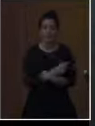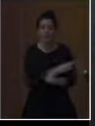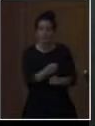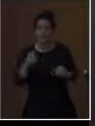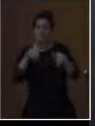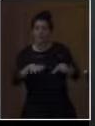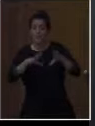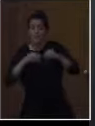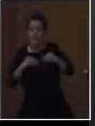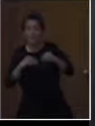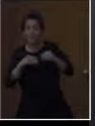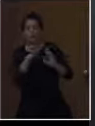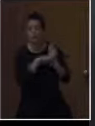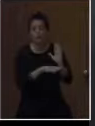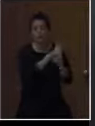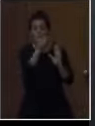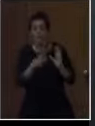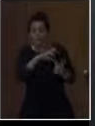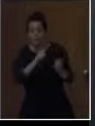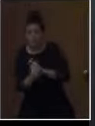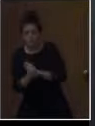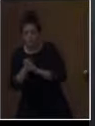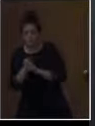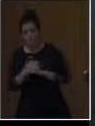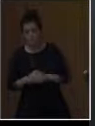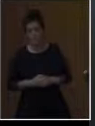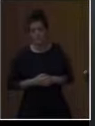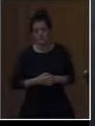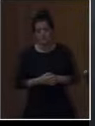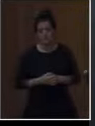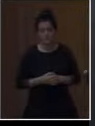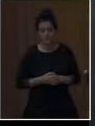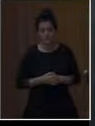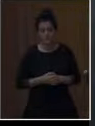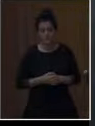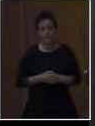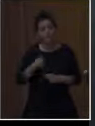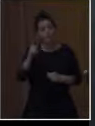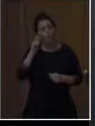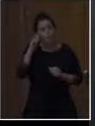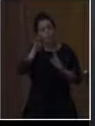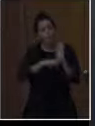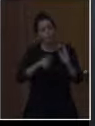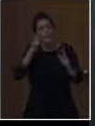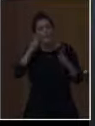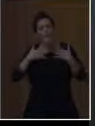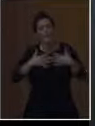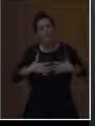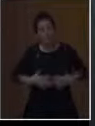φέρει αποτελέσματα, η προσπάθεια που γίνεται με τις δράσεις του ενσώματη τόσα χρόνια. Κάπως έτσι λοιπόν,